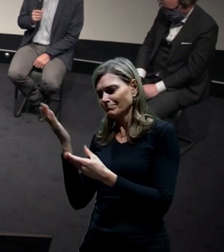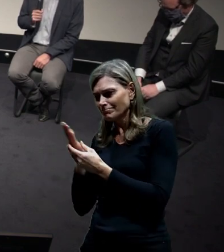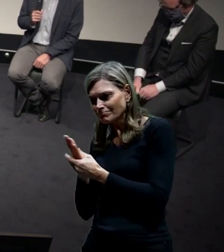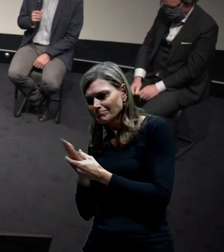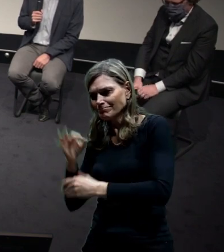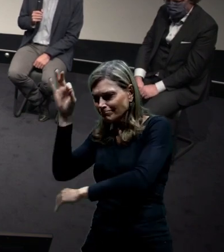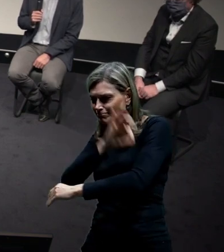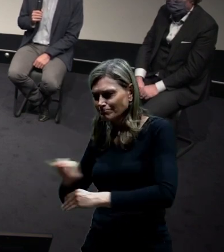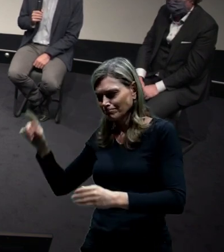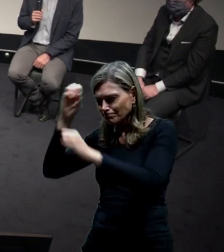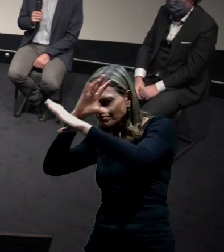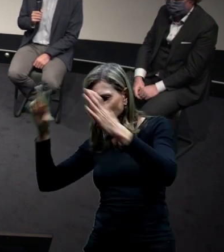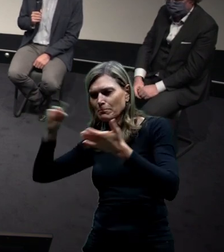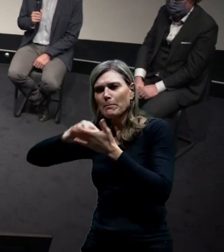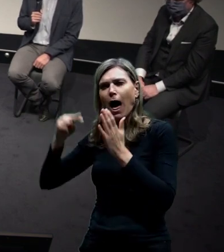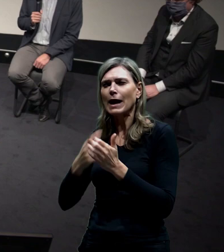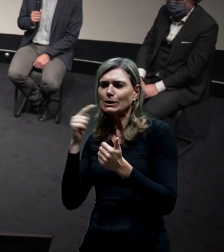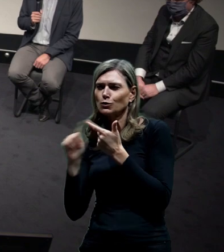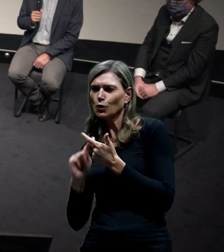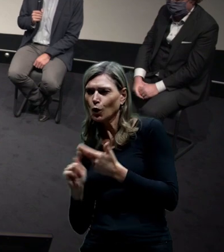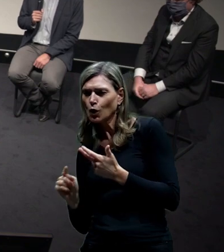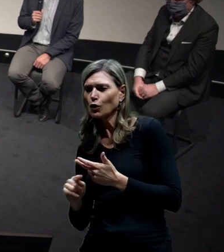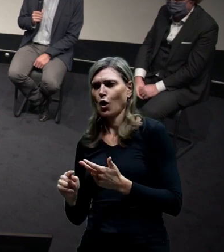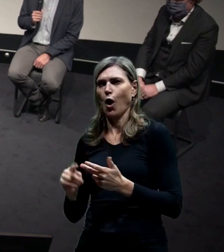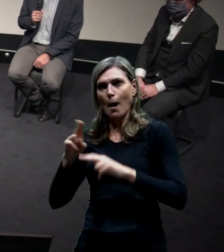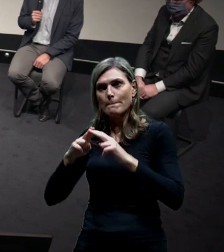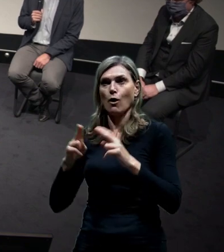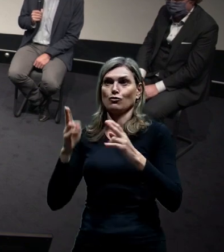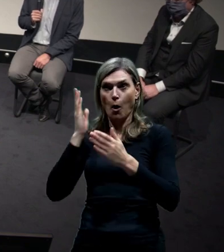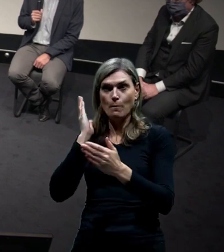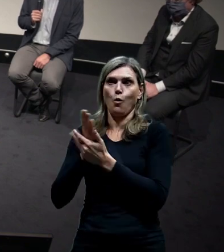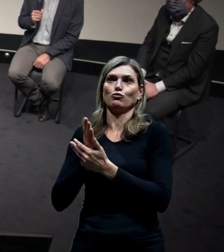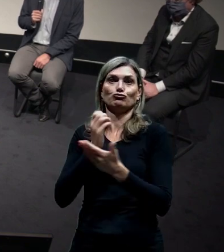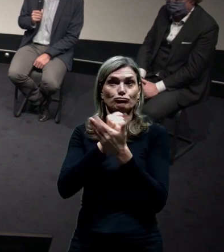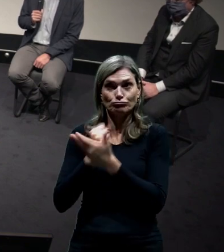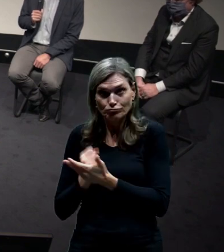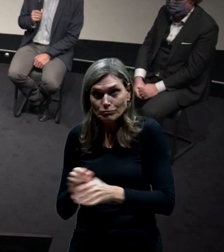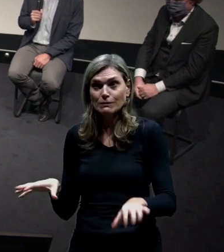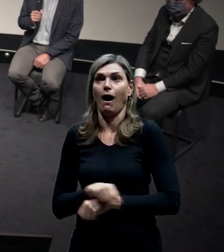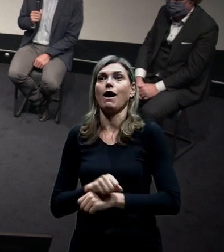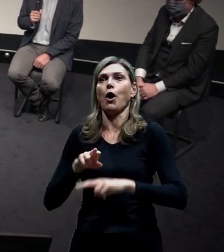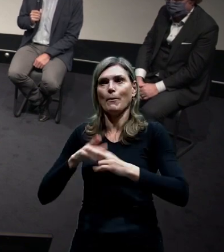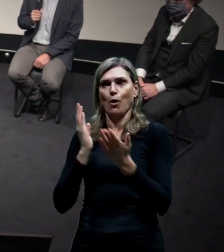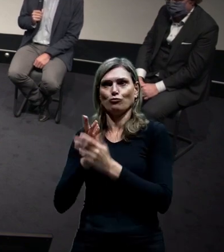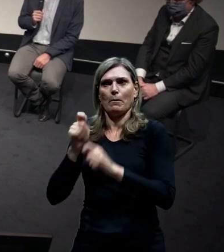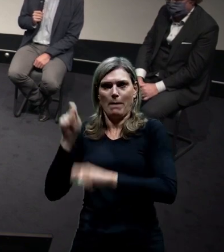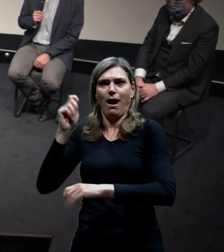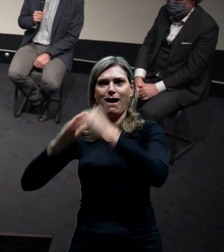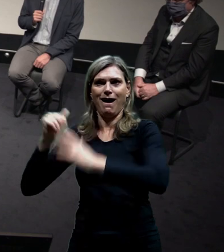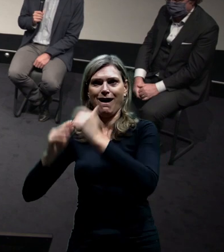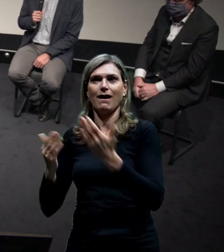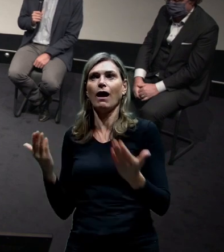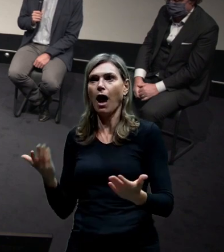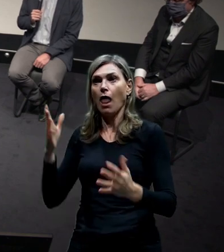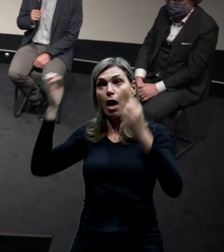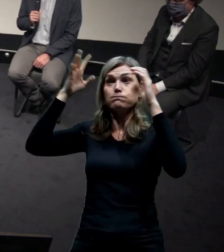nenarazili například při té výstavbě, že to pak nebude fungovat. A snažíme se to dělat